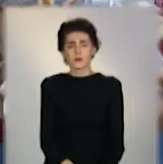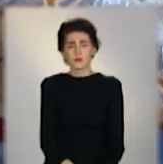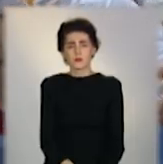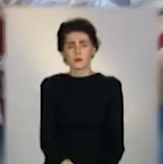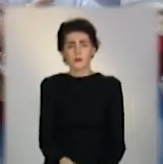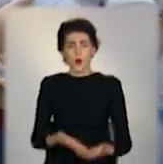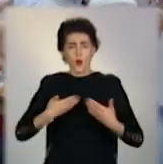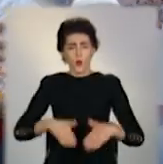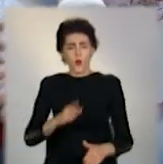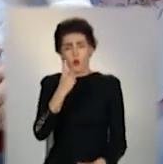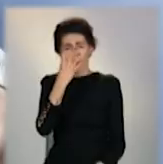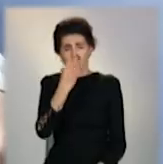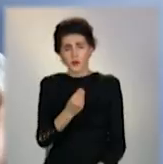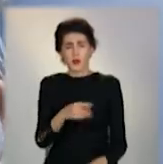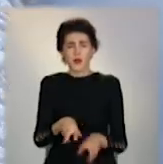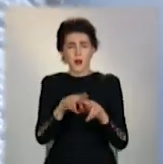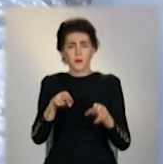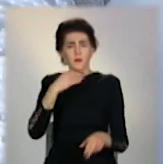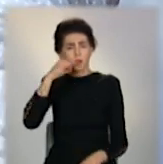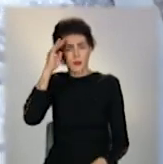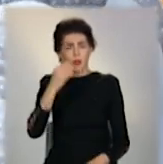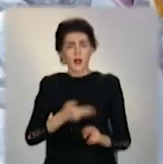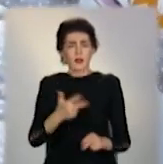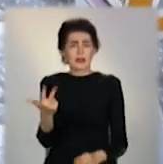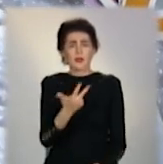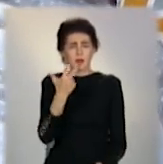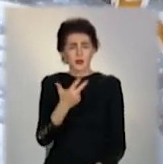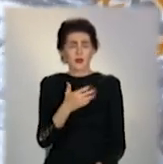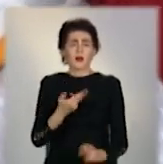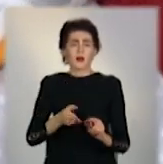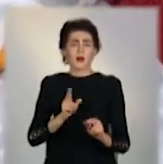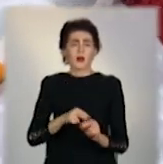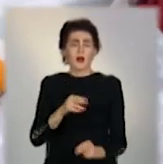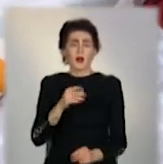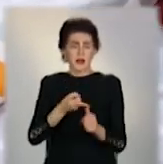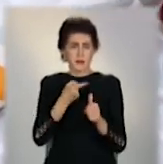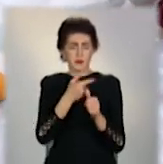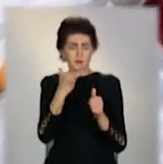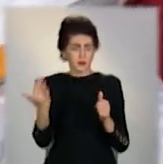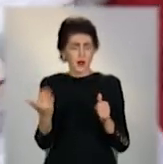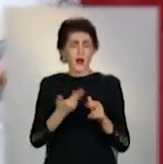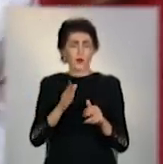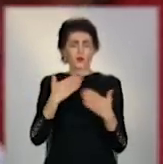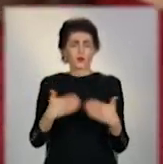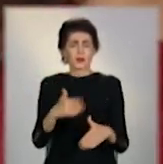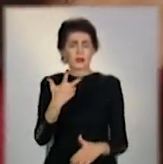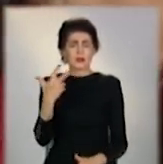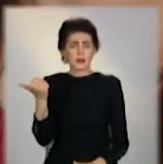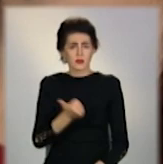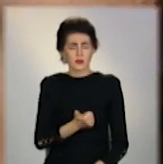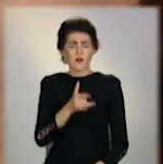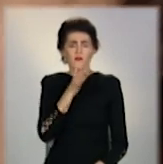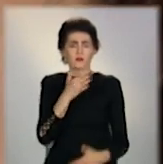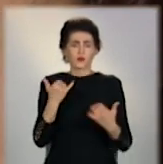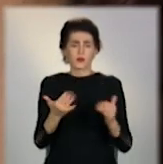Народжені в один день та від одних батьків знайомтеся, це трійнята – Олексійко, Артемко та Михайлик. Хлопчикам уже три тижні. Час